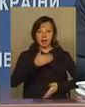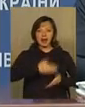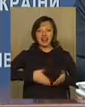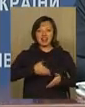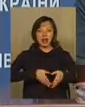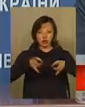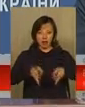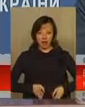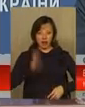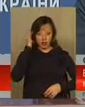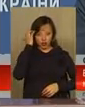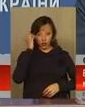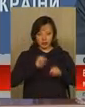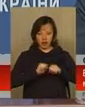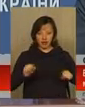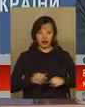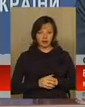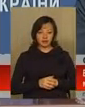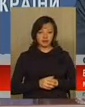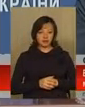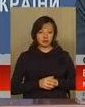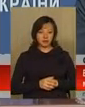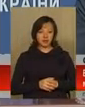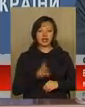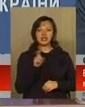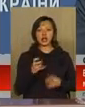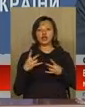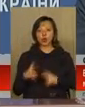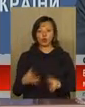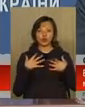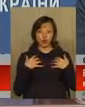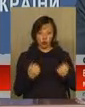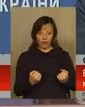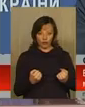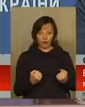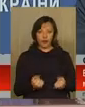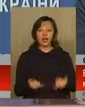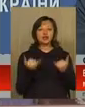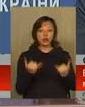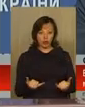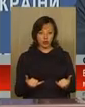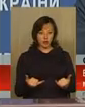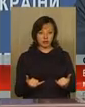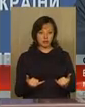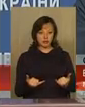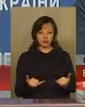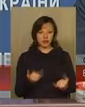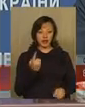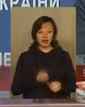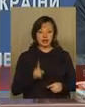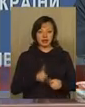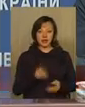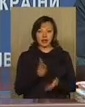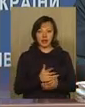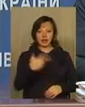-ліквідаторам аварій на Чорнобильській атомної електростанції за шкоду за подійну здоров'ю. Сьогодні це